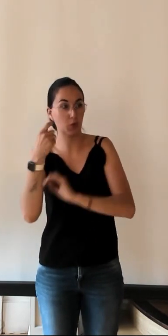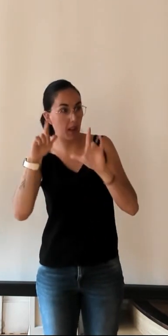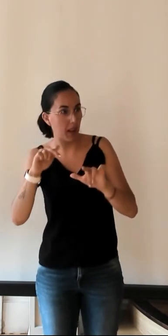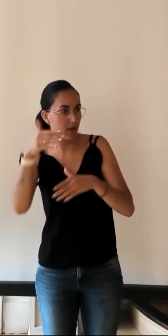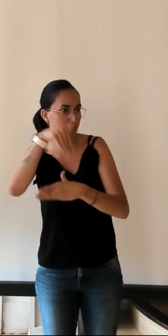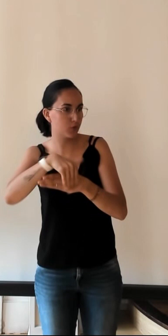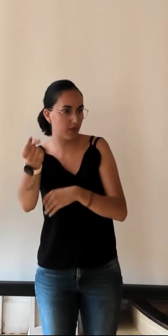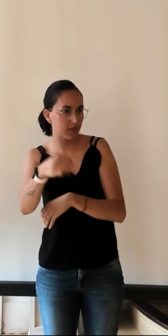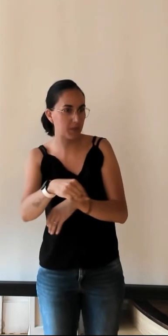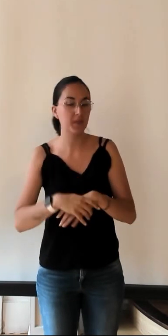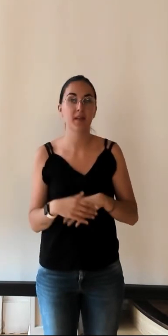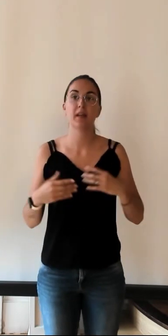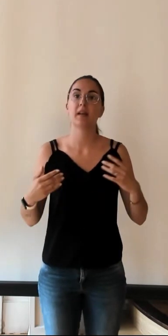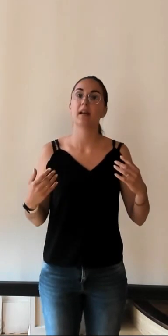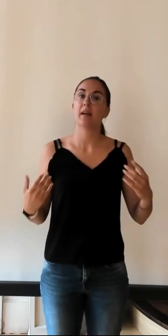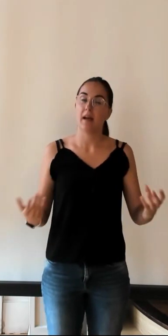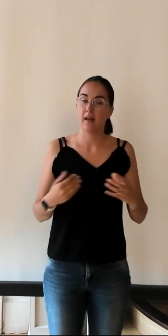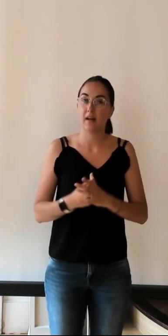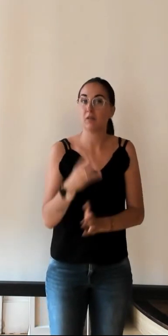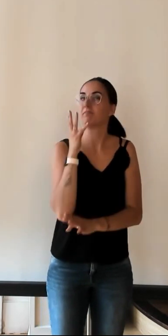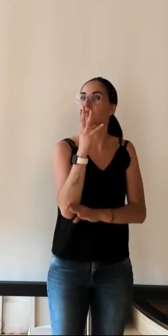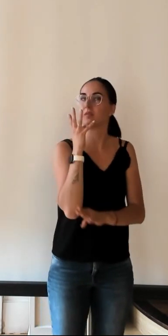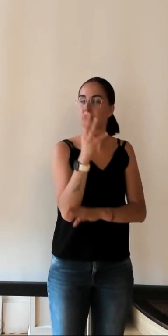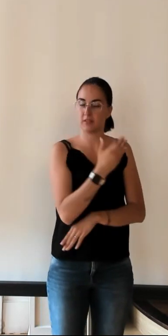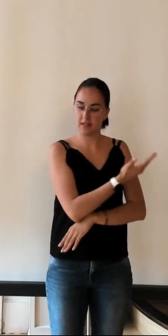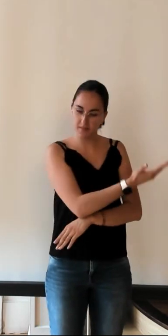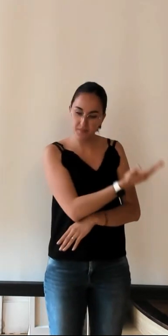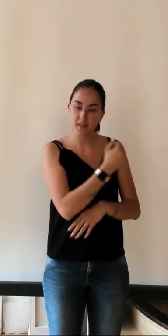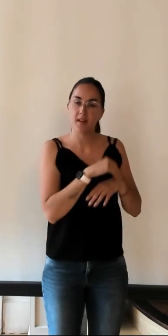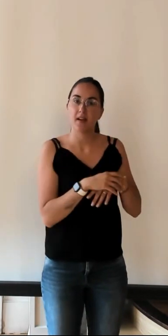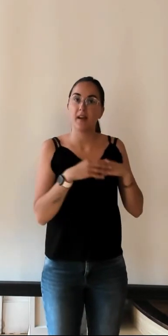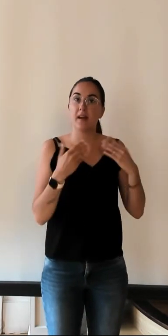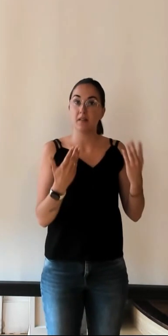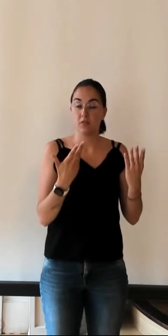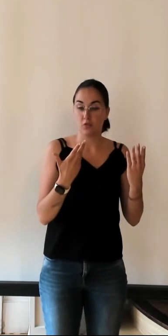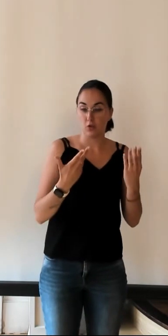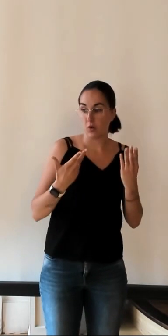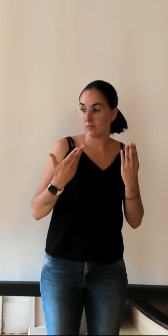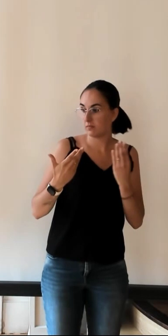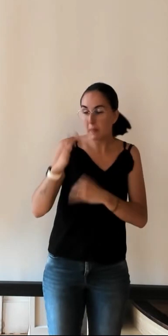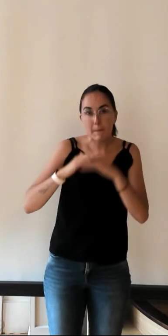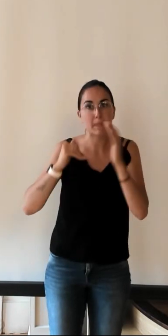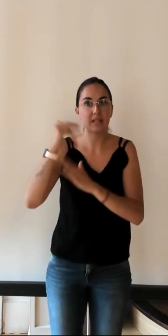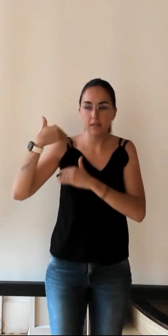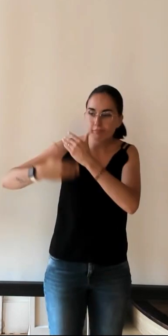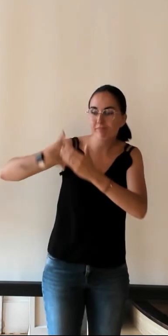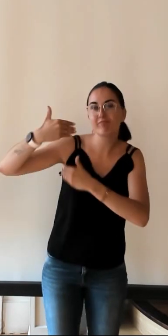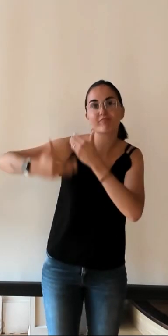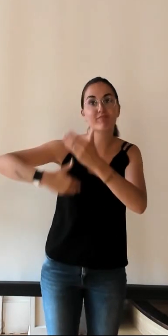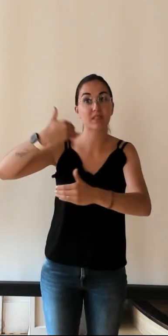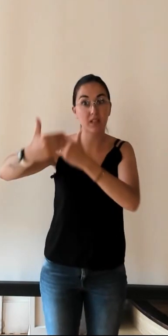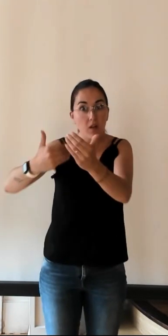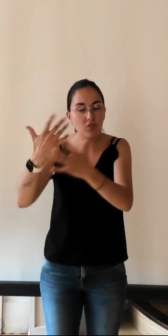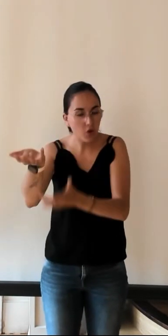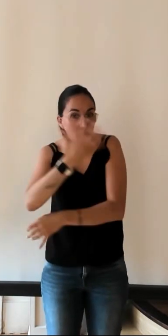a bâti une carrière riche et variée autour du patrimoine et de l'histoire, a commencé sa